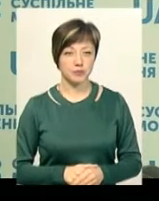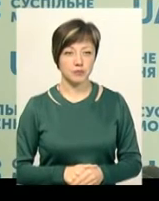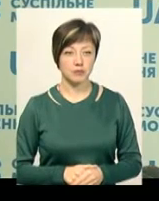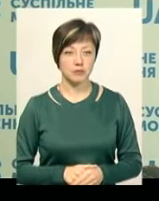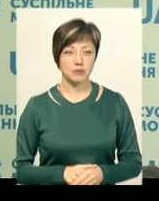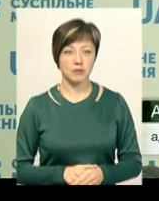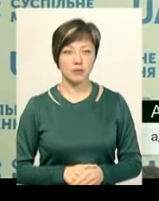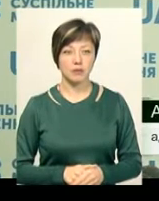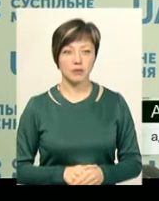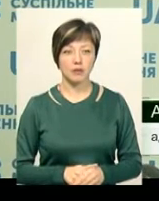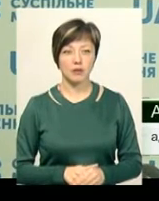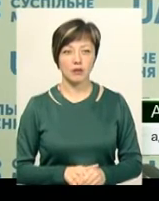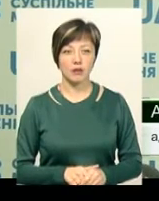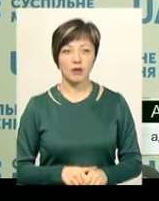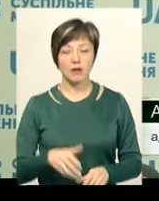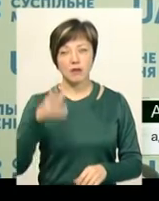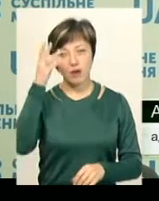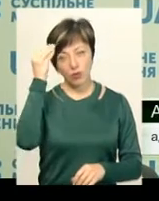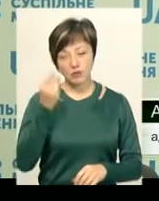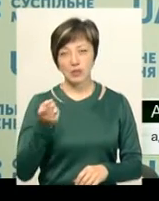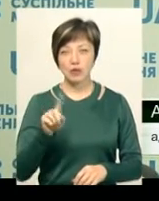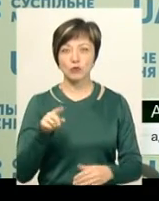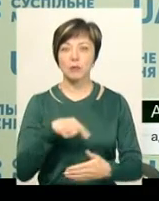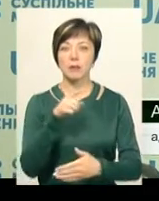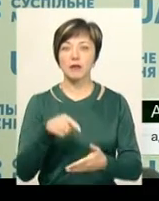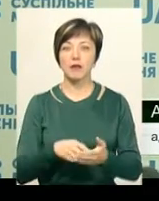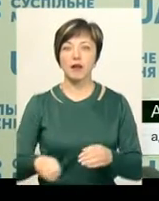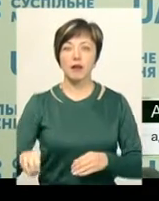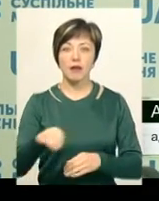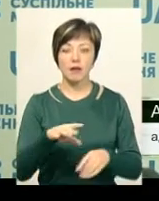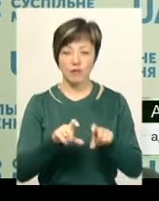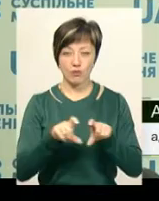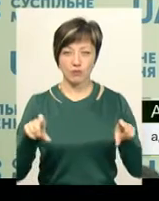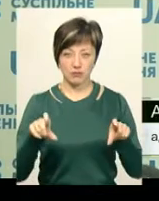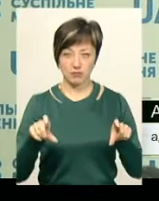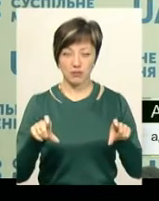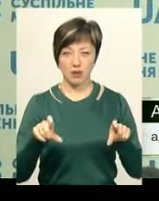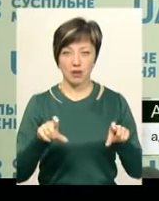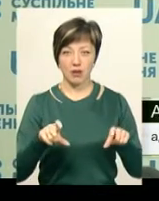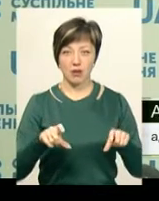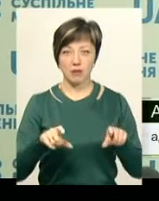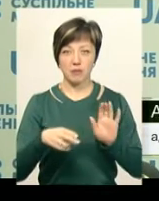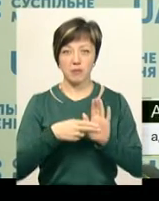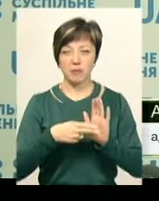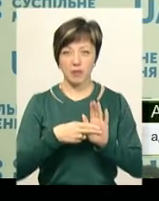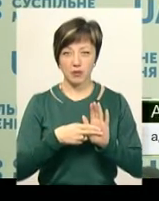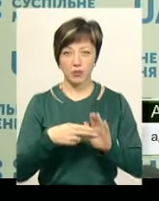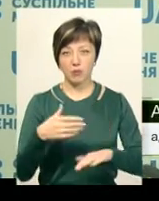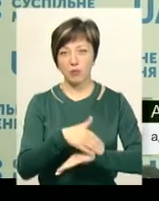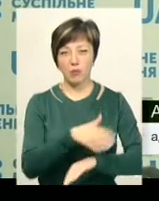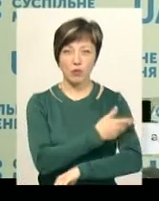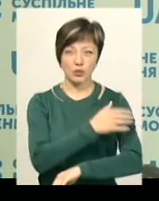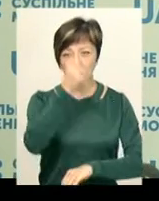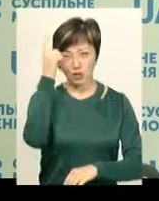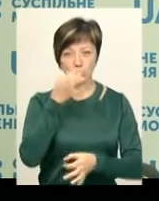Враховуючи те, що питання так званих євроблях, автомобілів з прибалтійськими номерами, польськими,